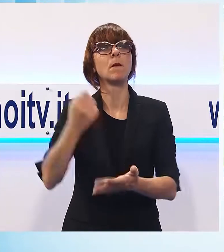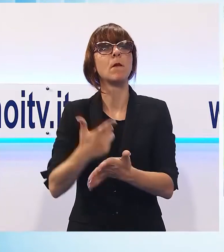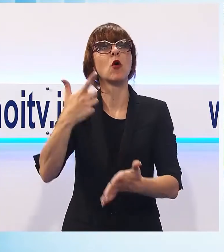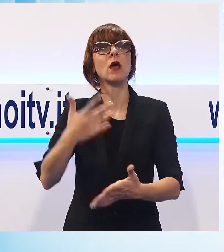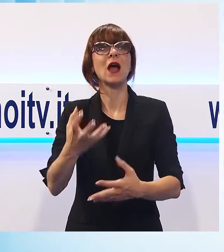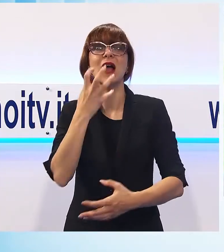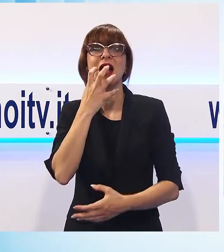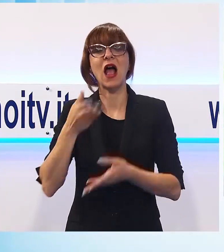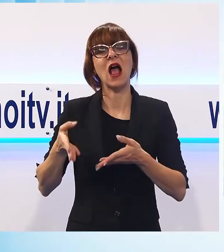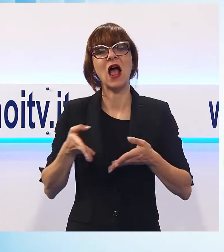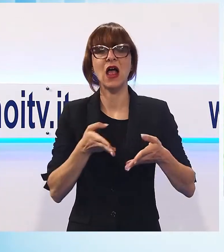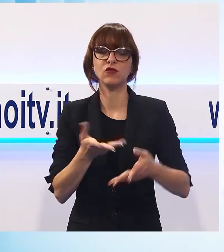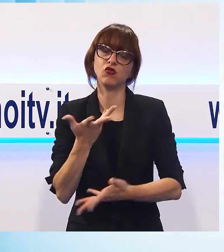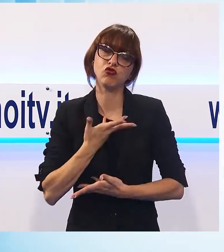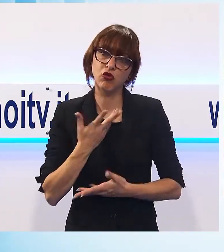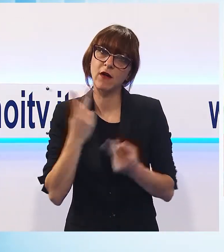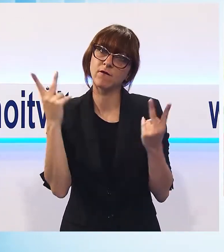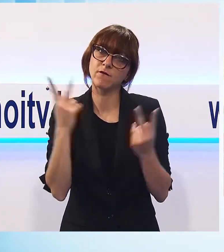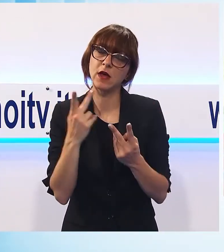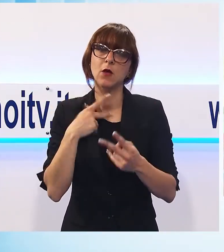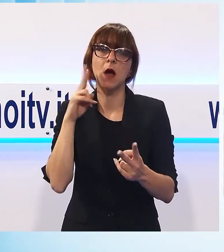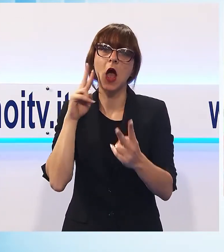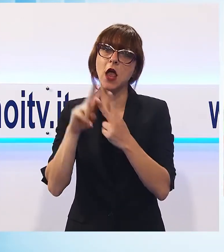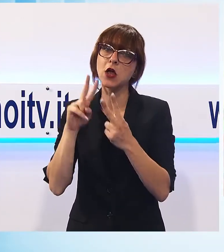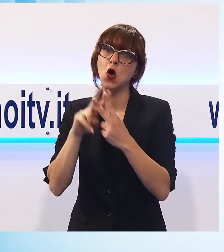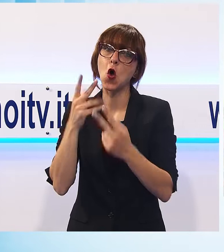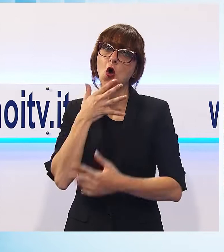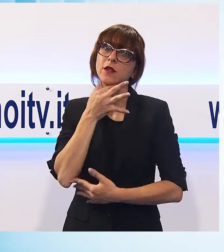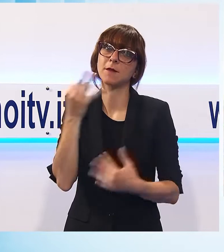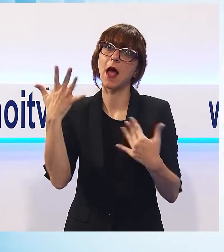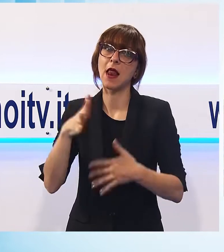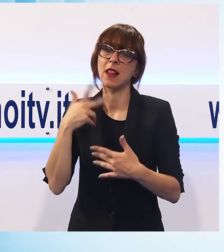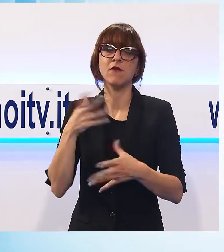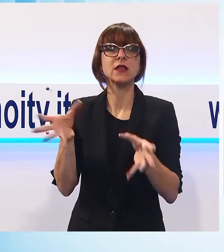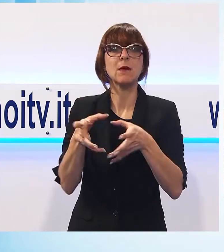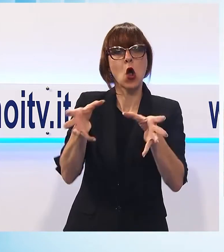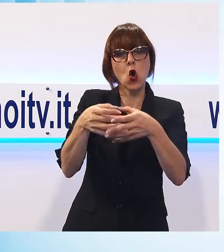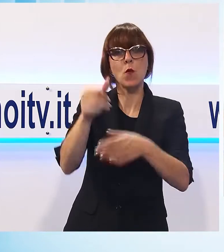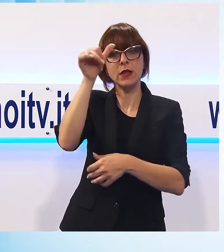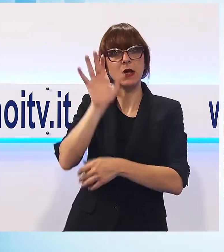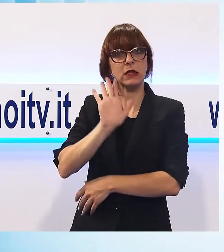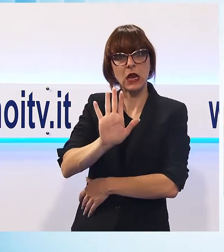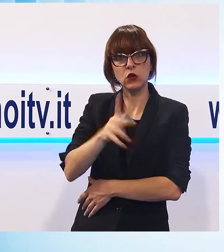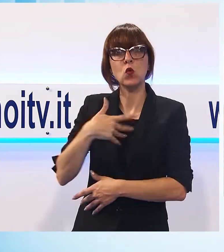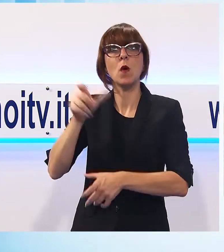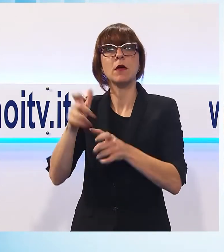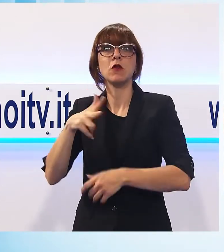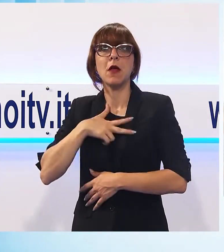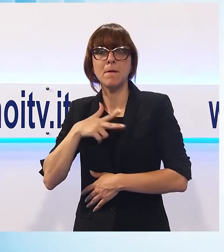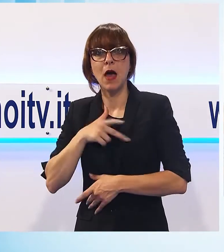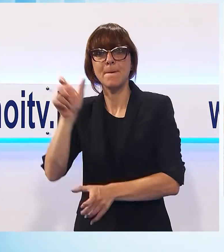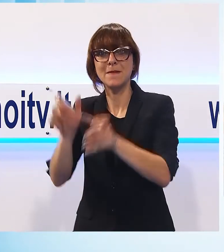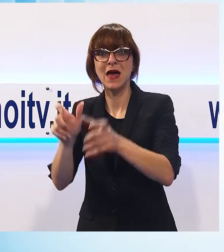caldo della strada ma da tantissimi belli incontri, incontri con le comunità cristiane, con i parroci, con la generosità della gente, delle